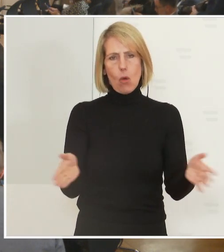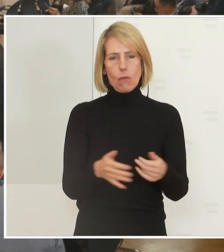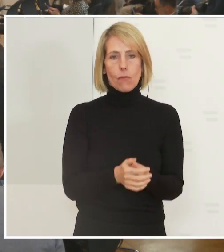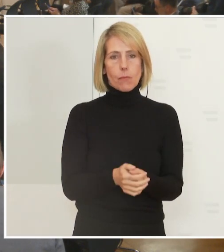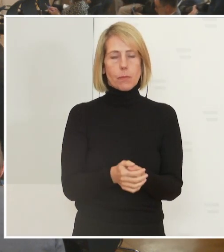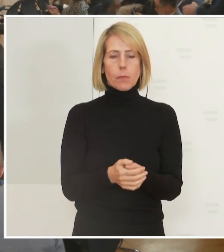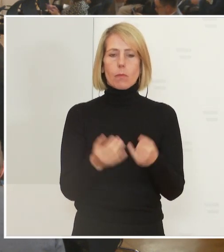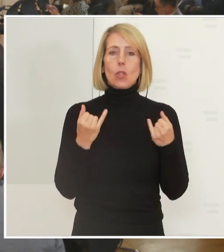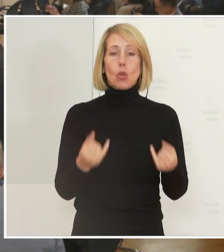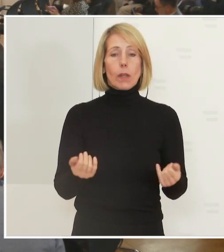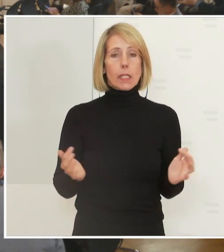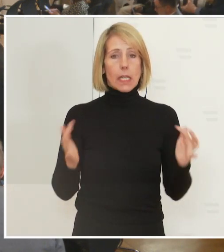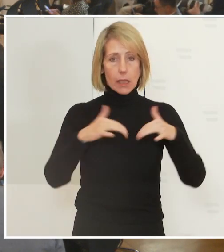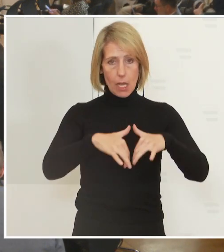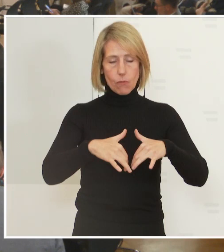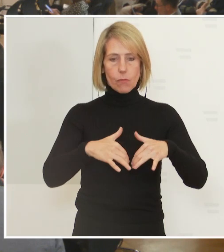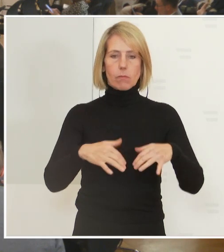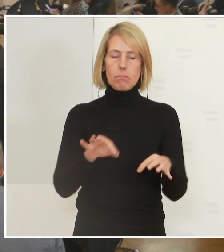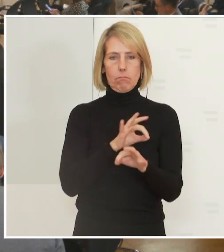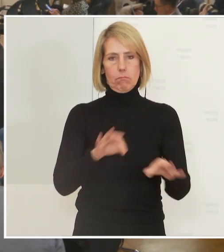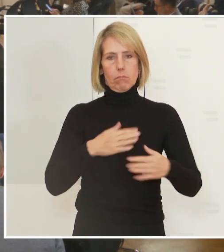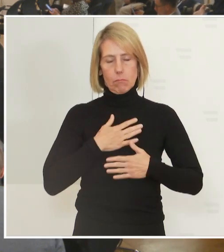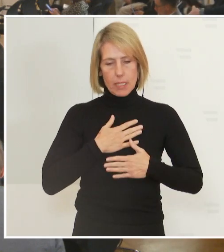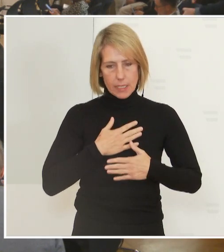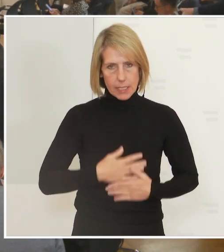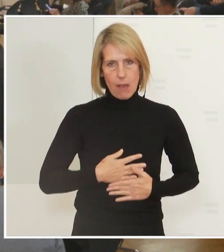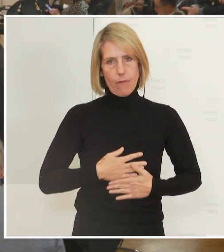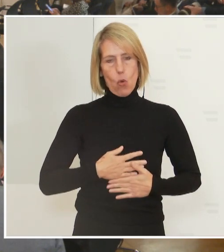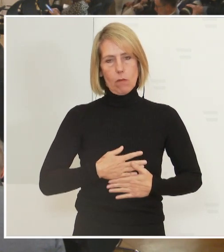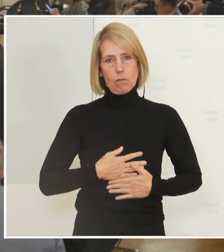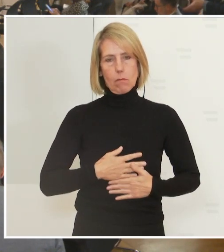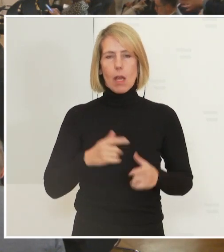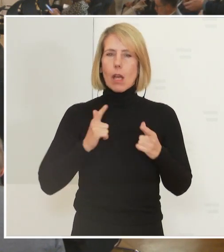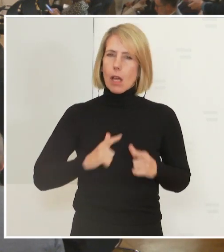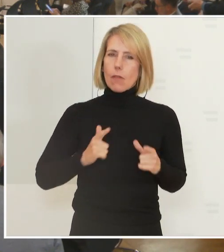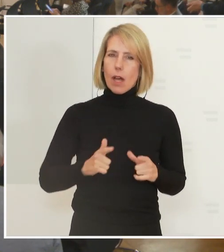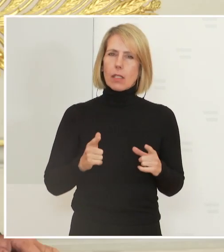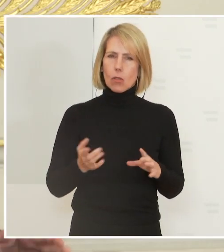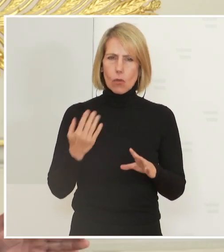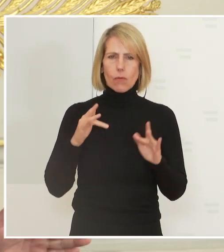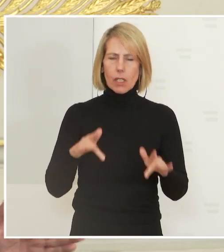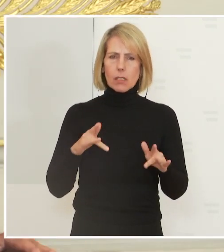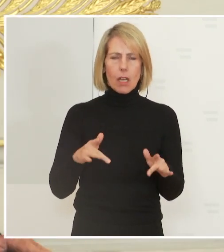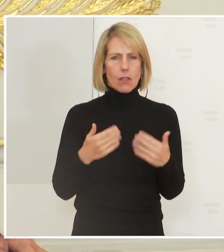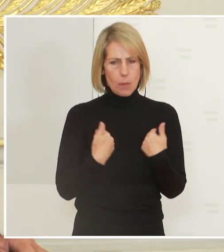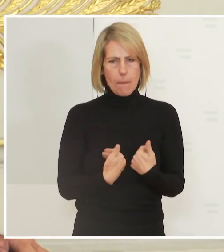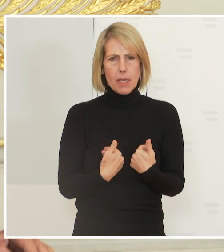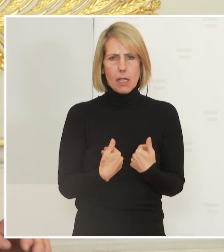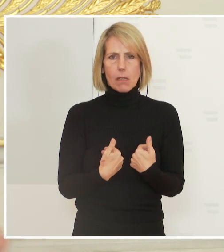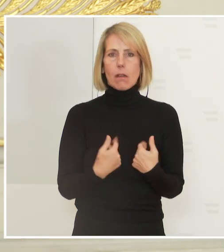Treffen sehr froh. Es hat auch Erwartungen, die es zu einem sehr hohen Anteil gibt, erfüllt. Ich bin deswegen